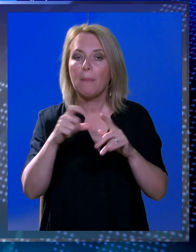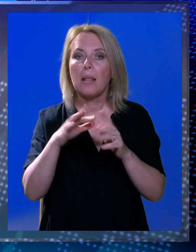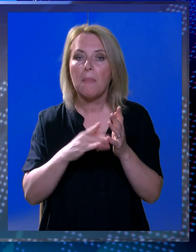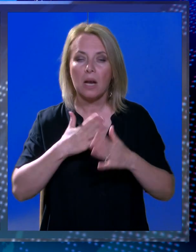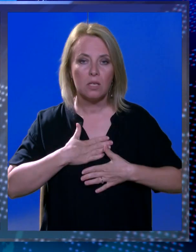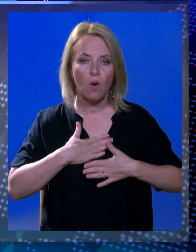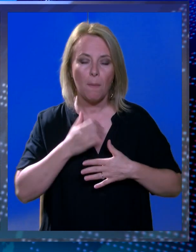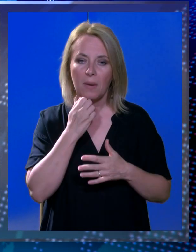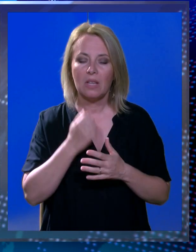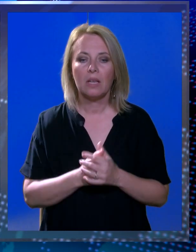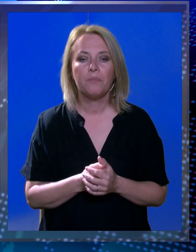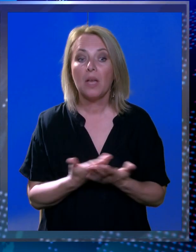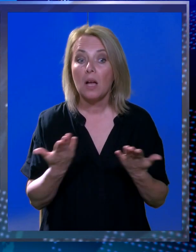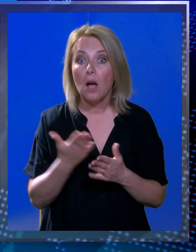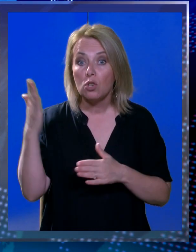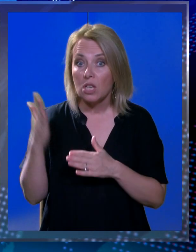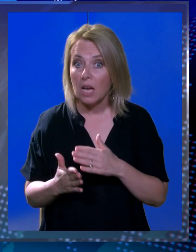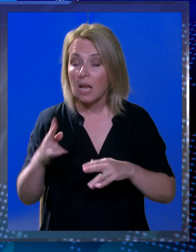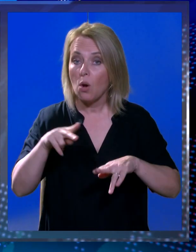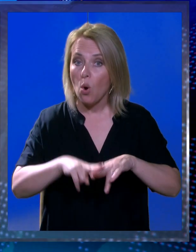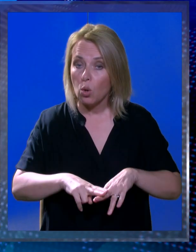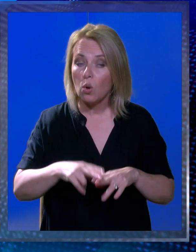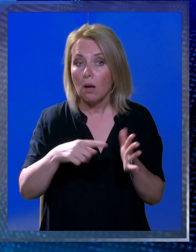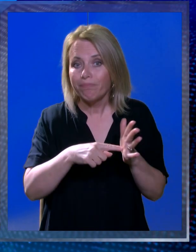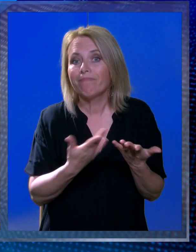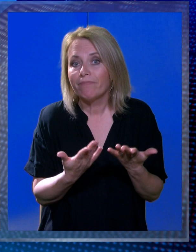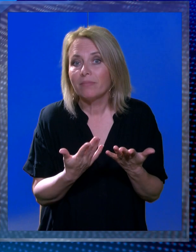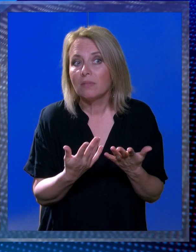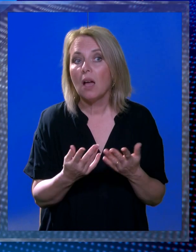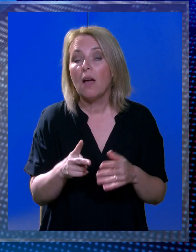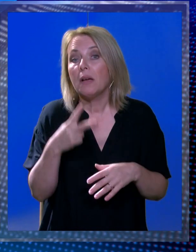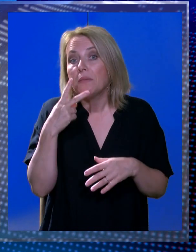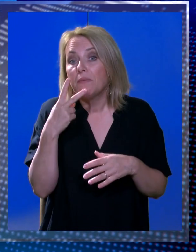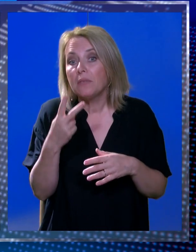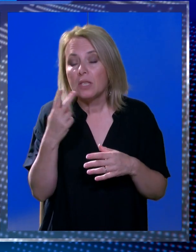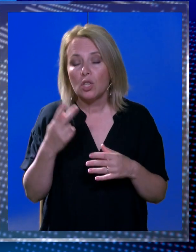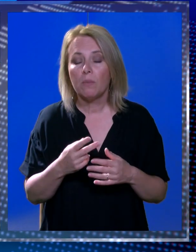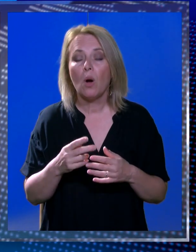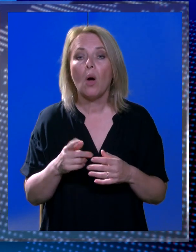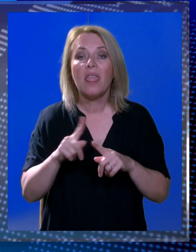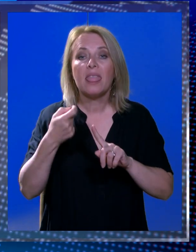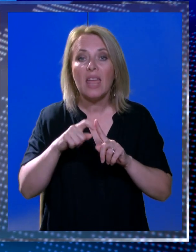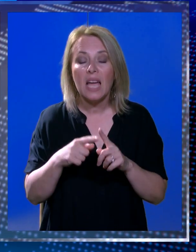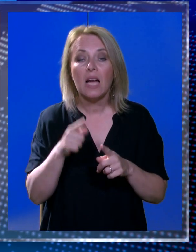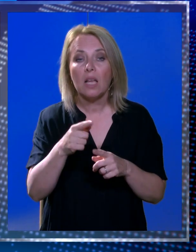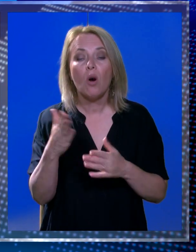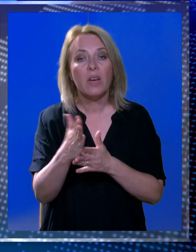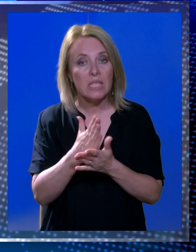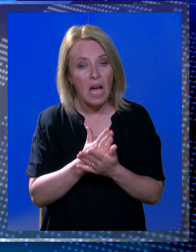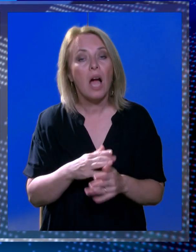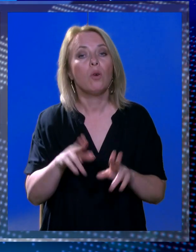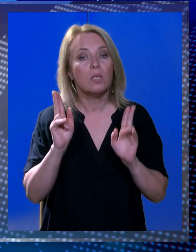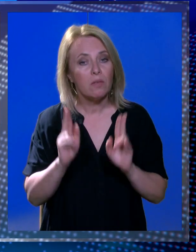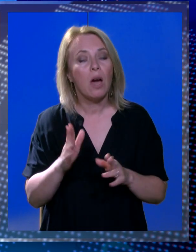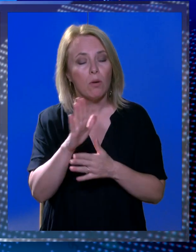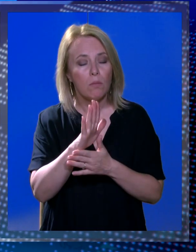Kako će u konačnici oba odluka doiste izgledati, je li doista riječ o zabranama ili će sve poprimiti blaži oblik, doznaće se tek kada sporni